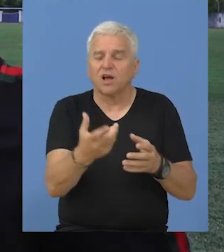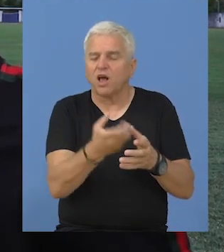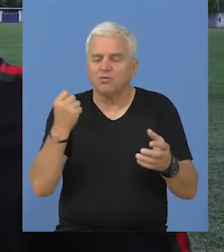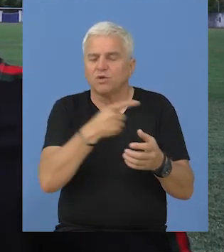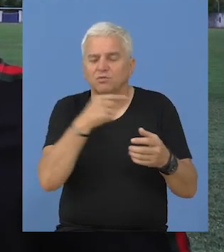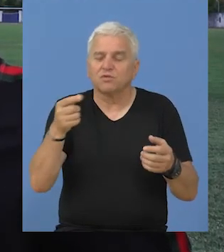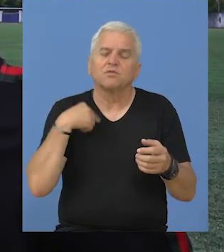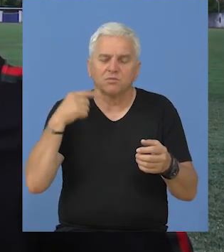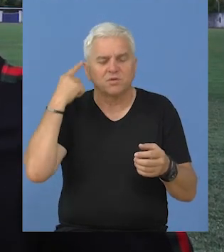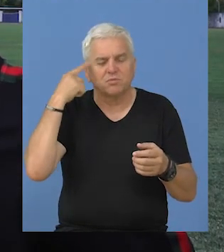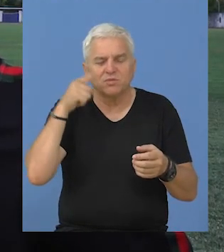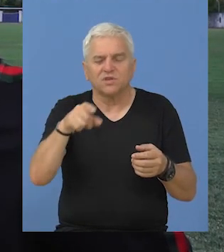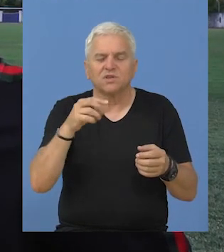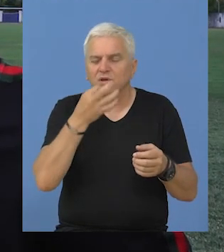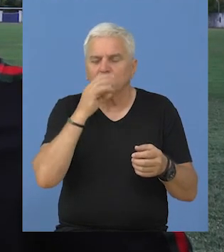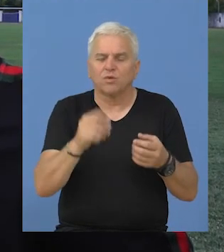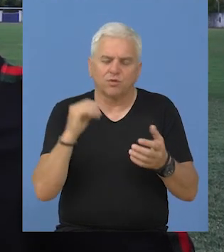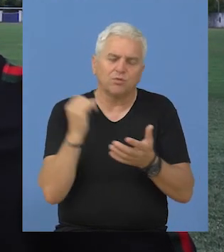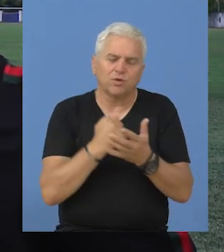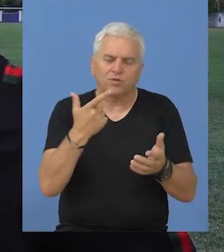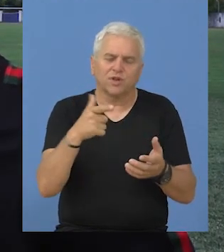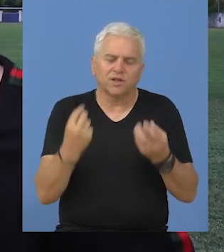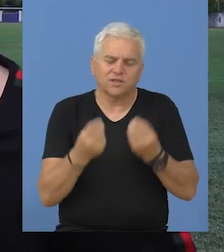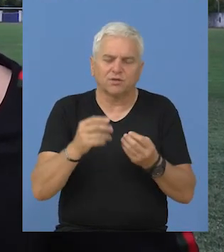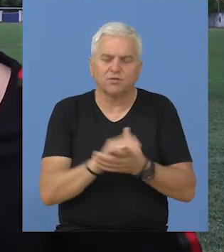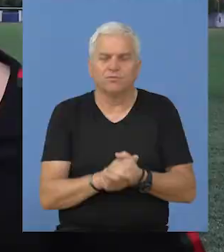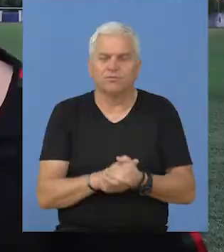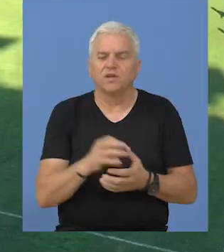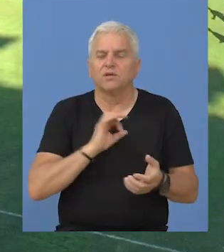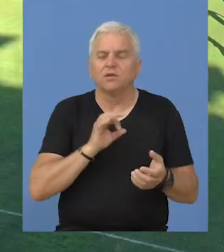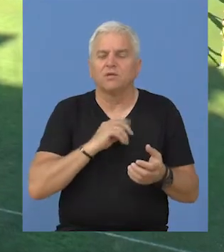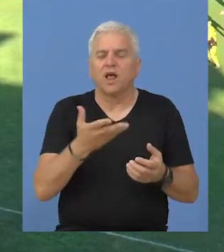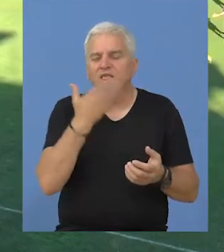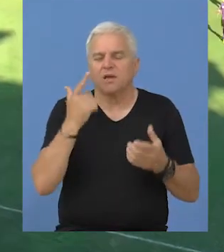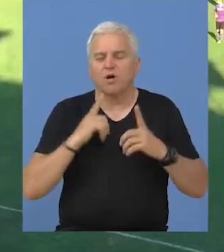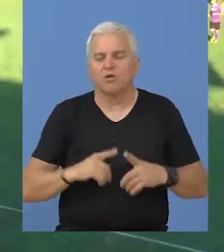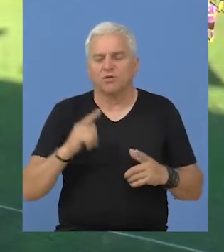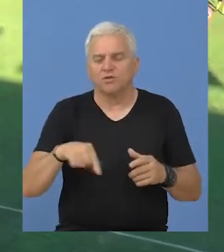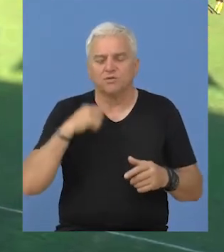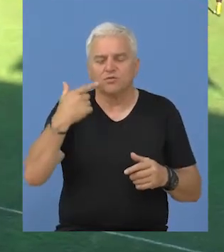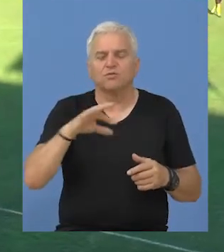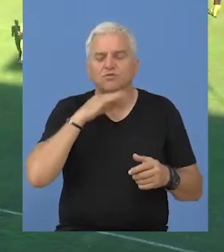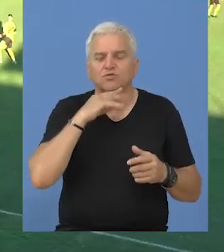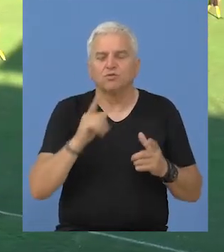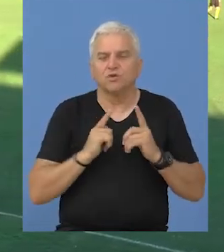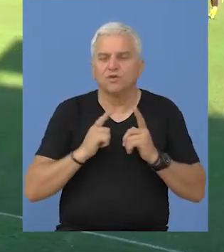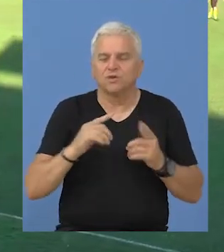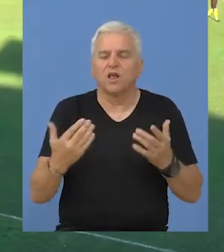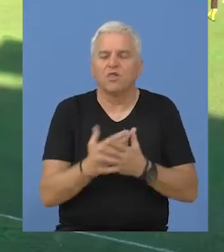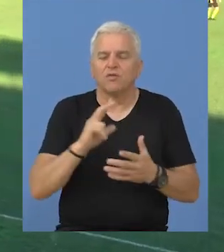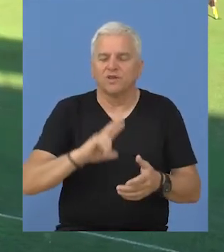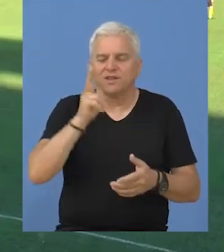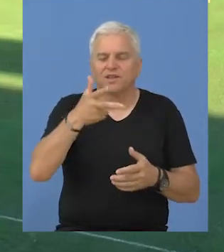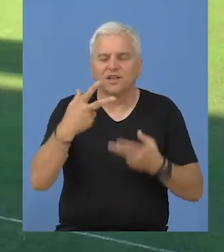negde, kad oduzmem iz sabere, mislim da smo negde u načinu razmišljenja i zaslužujemo da gledali današnju utakmicu. Za Bečajice nema odmora, jer ih već u subotu